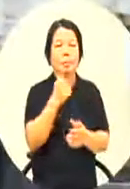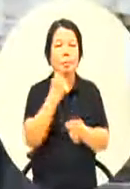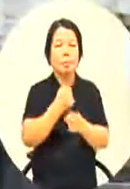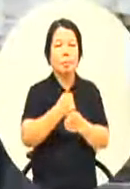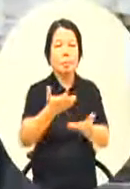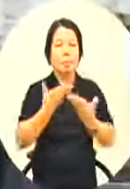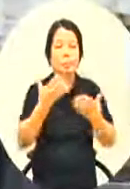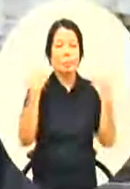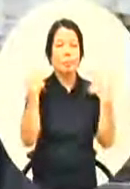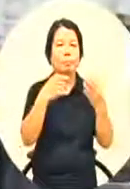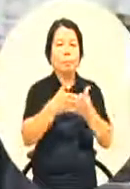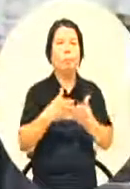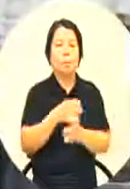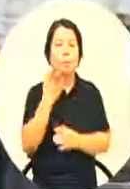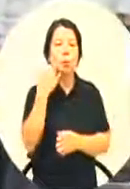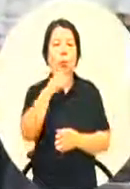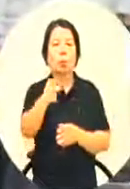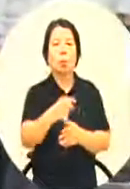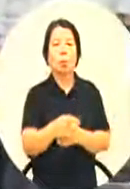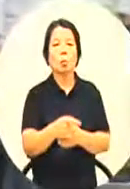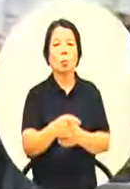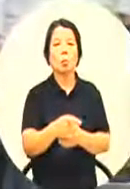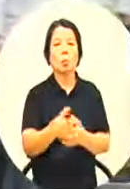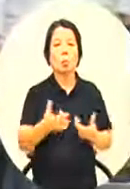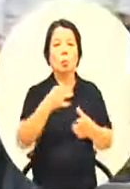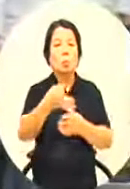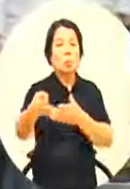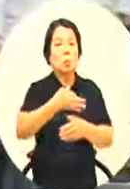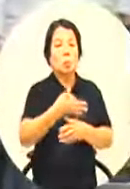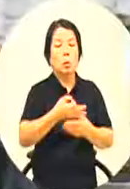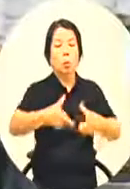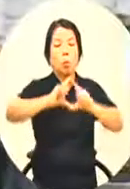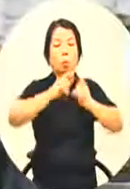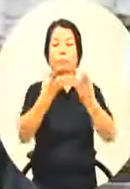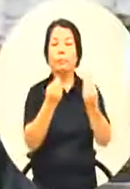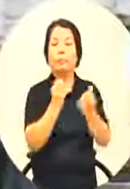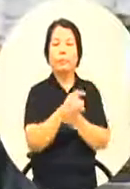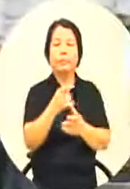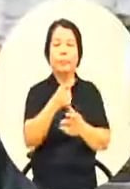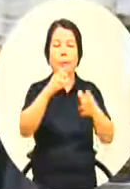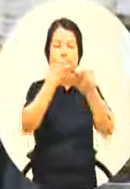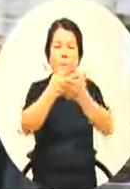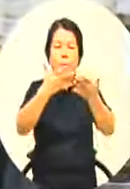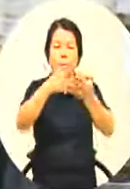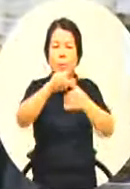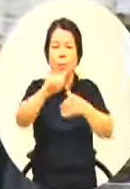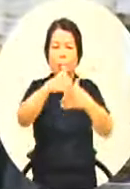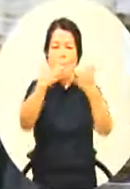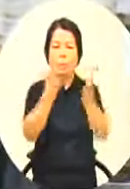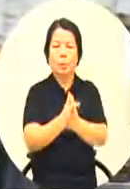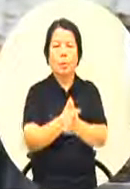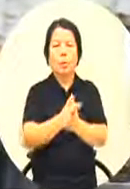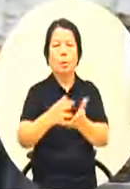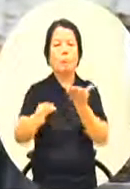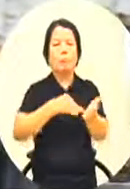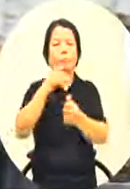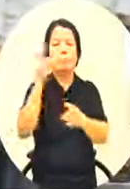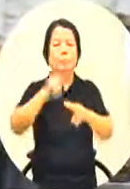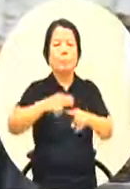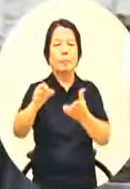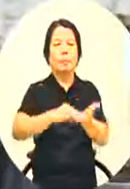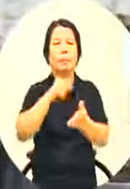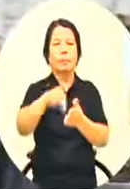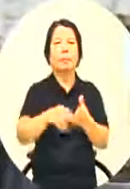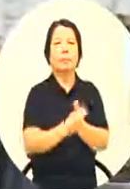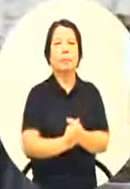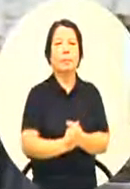不得行他三生买就太多了对不对他一定有一个符合银行的